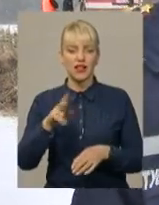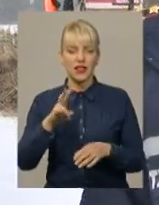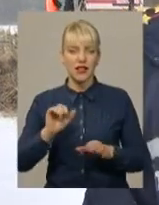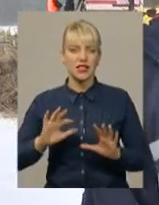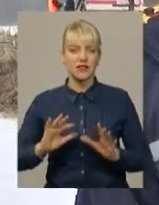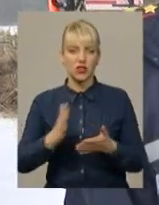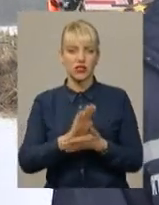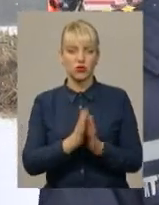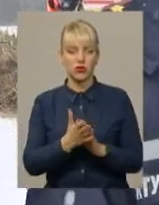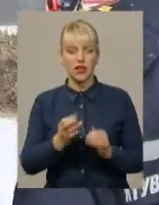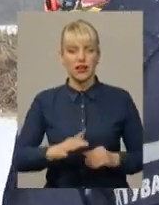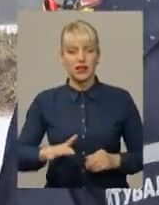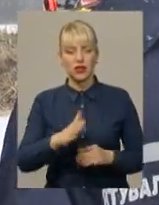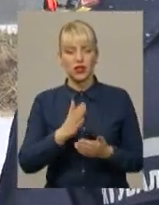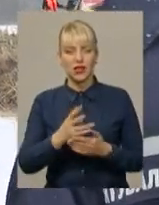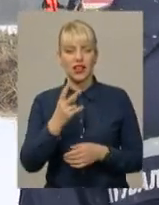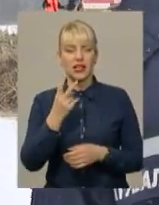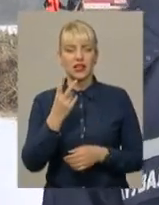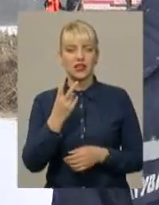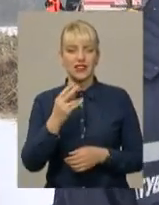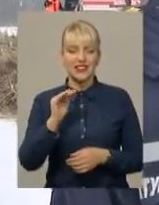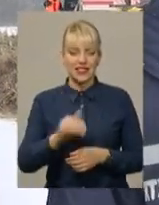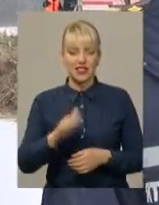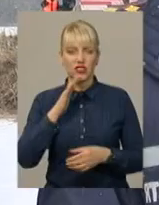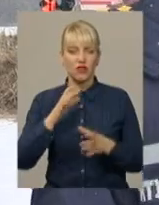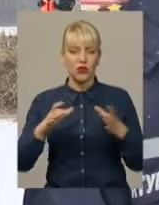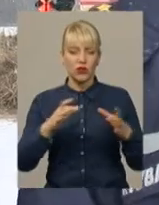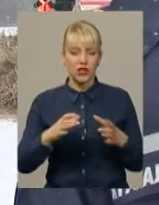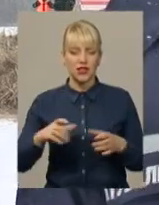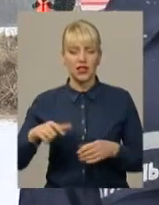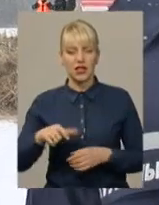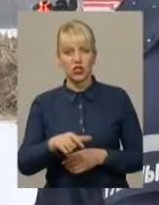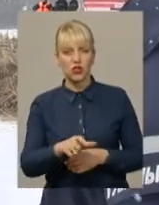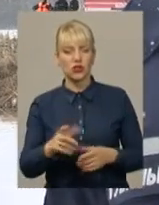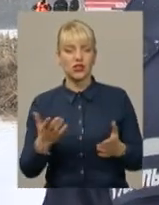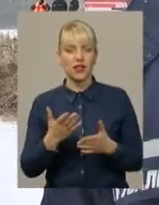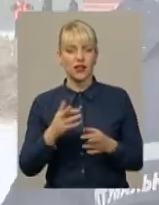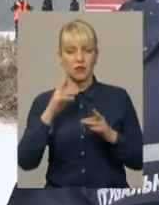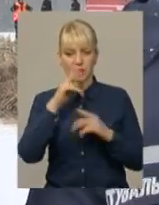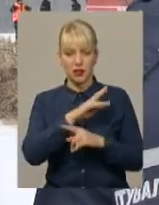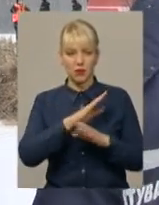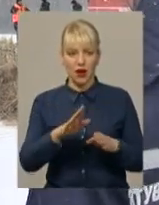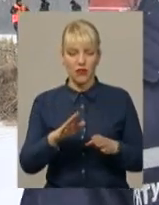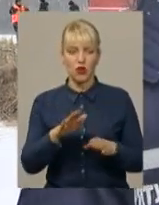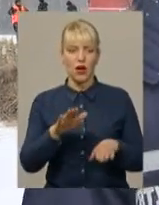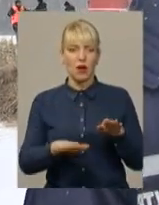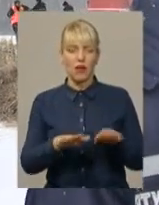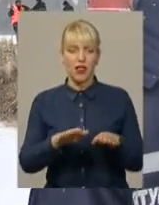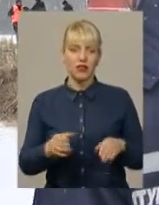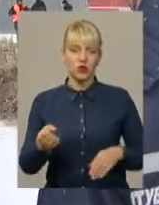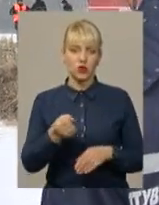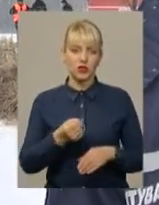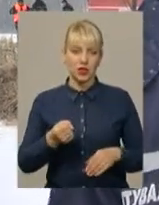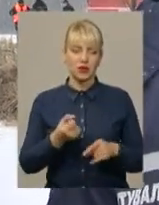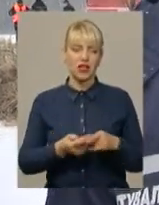Хмельничої області знаходяться більше двох тисяч водойм і річок, і озер, і каскадів озер, які при неправильному балансу утриманні